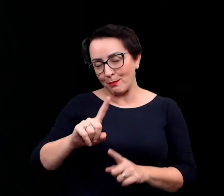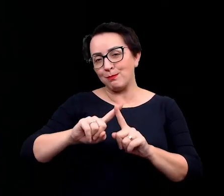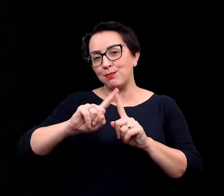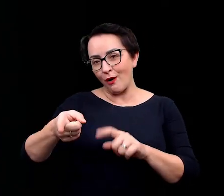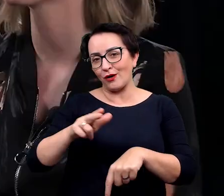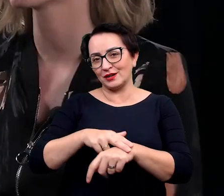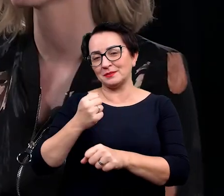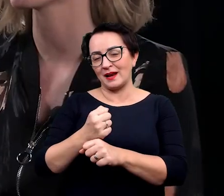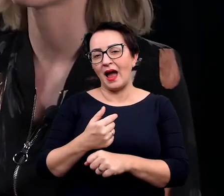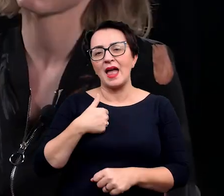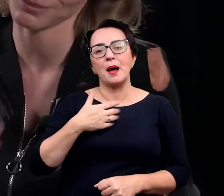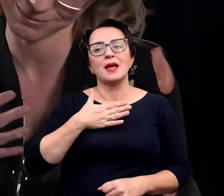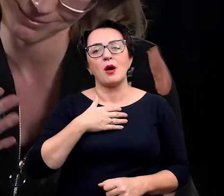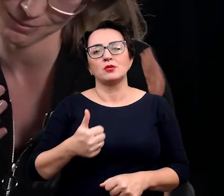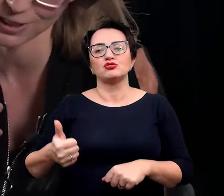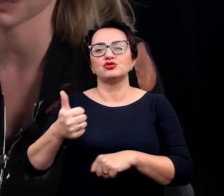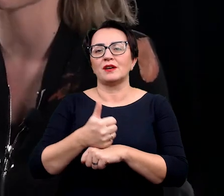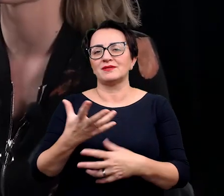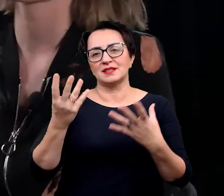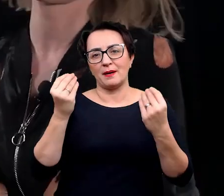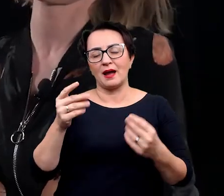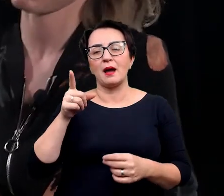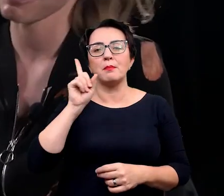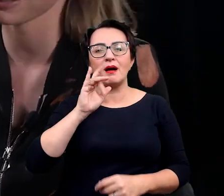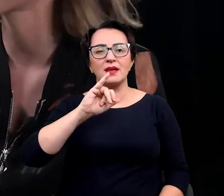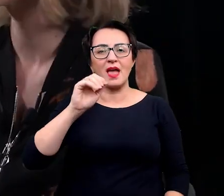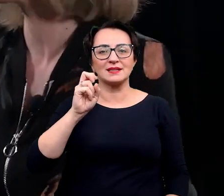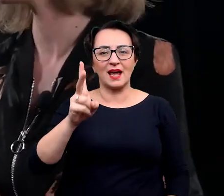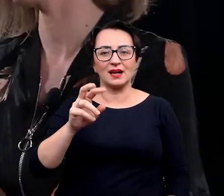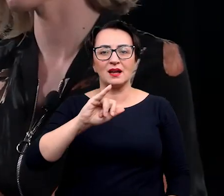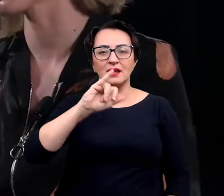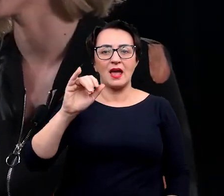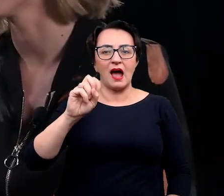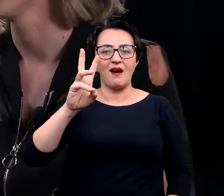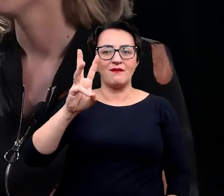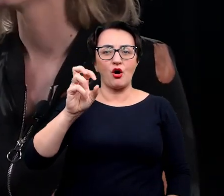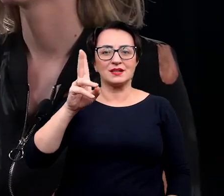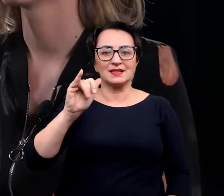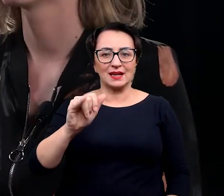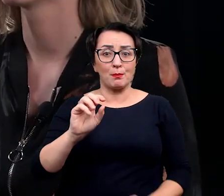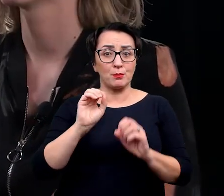godzinach. Znaczy ja miałam cudownego szefa i tutaj drogi profesorze Jacku Jaworski, tutaj z tej oto strony,